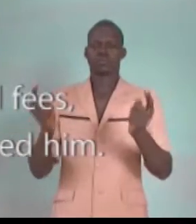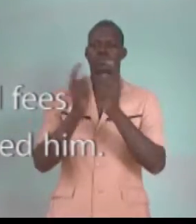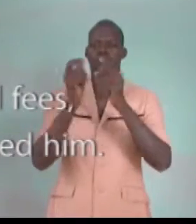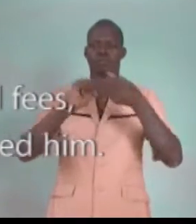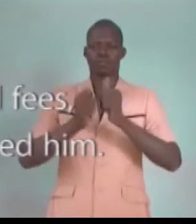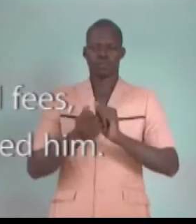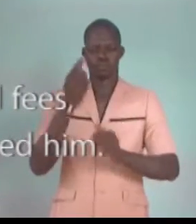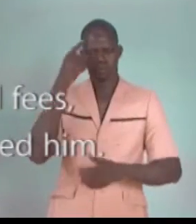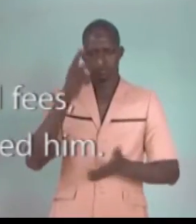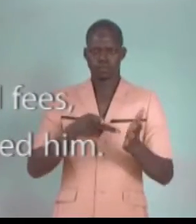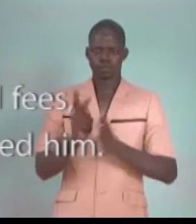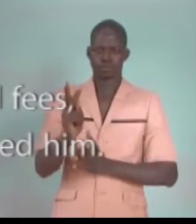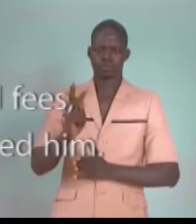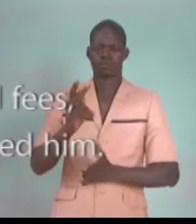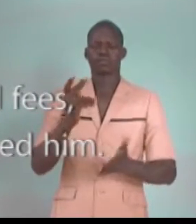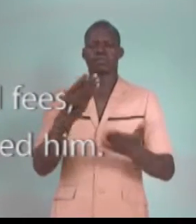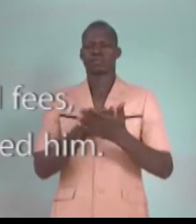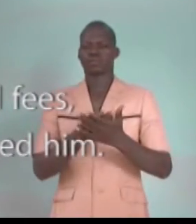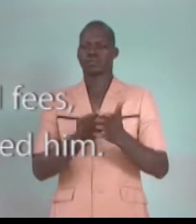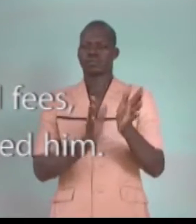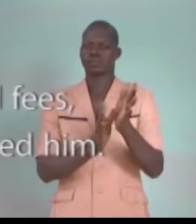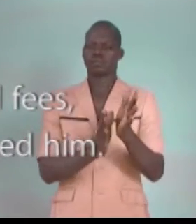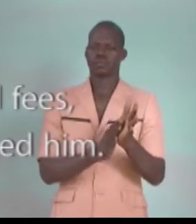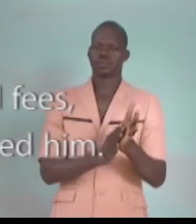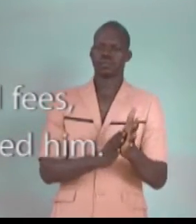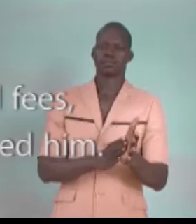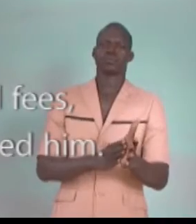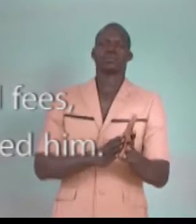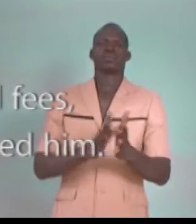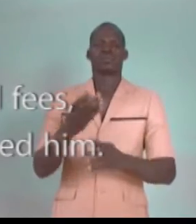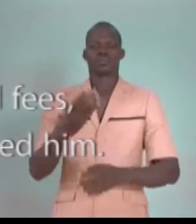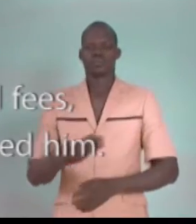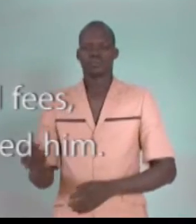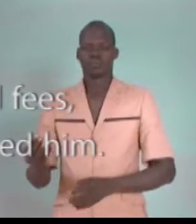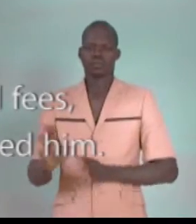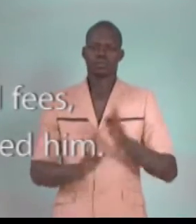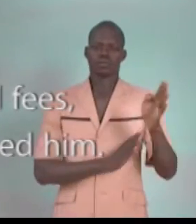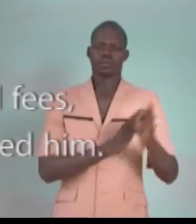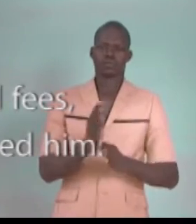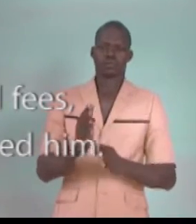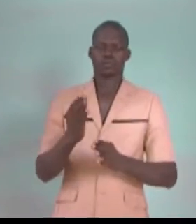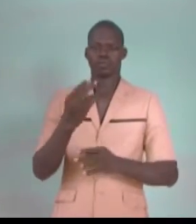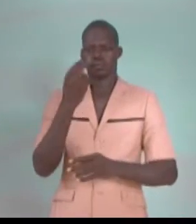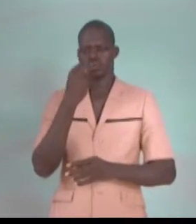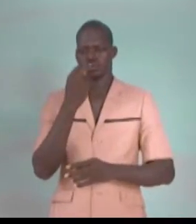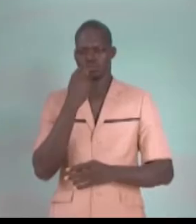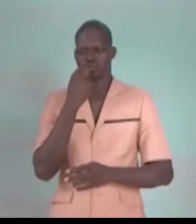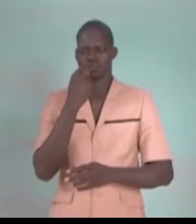difficultés pour payer ses frais de scolarité, son moyen de déplacement et pour le nourrir.